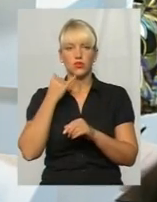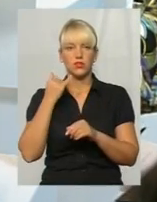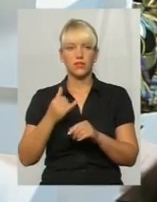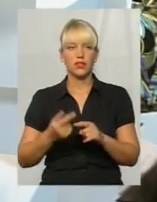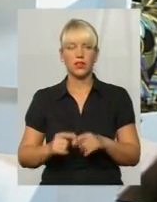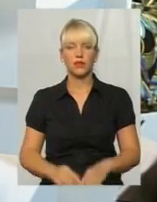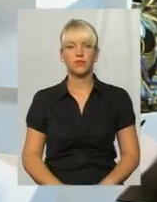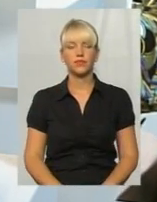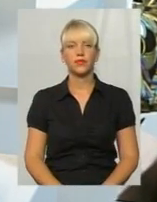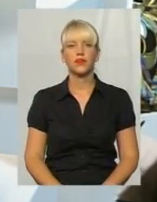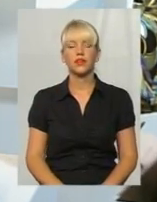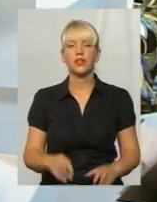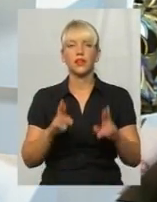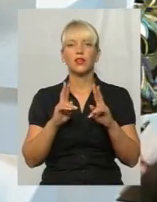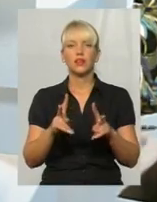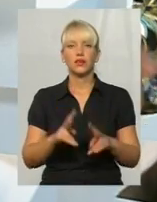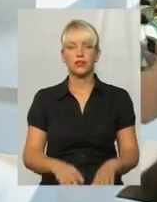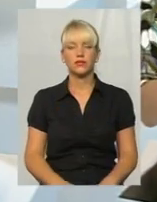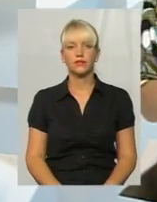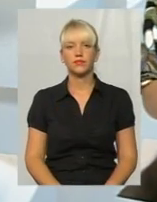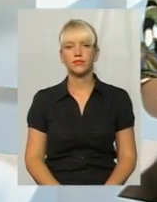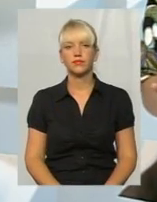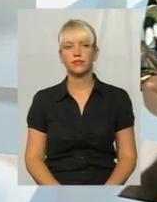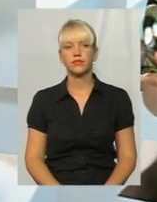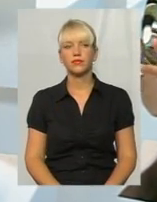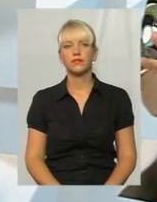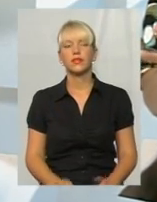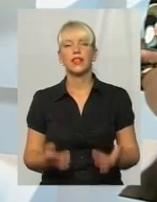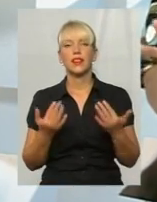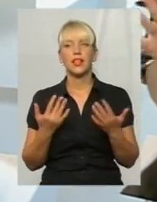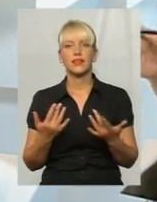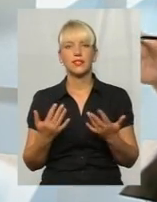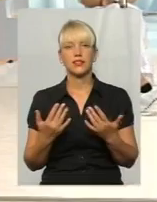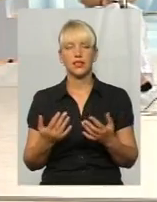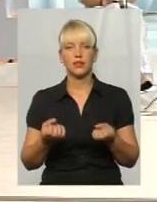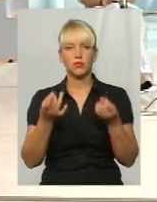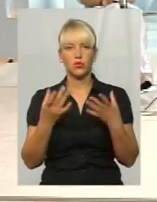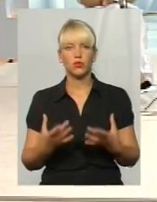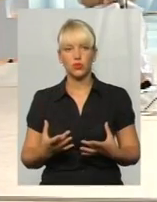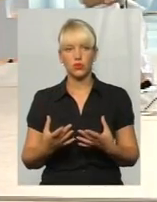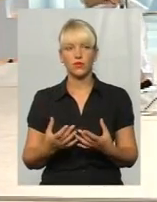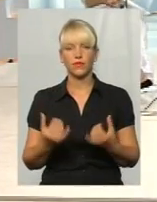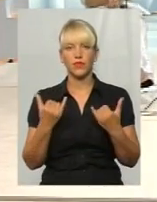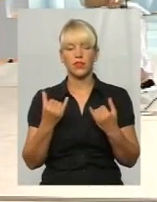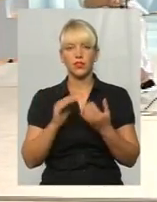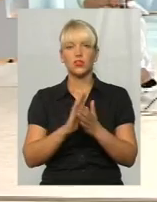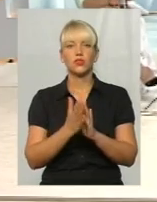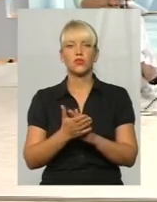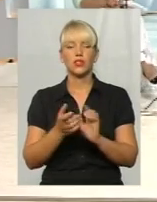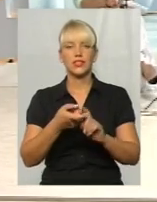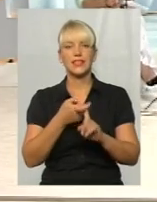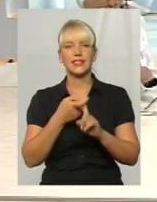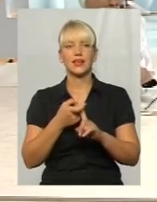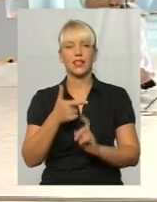Власне, як, ну, наскільки просто в нинішній ситуації заразитися